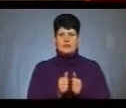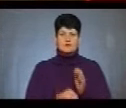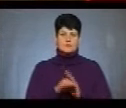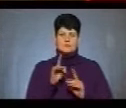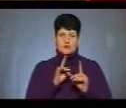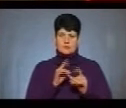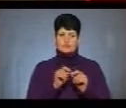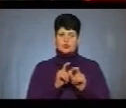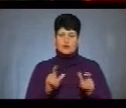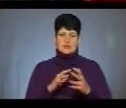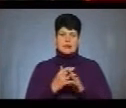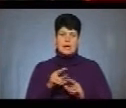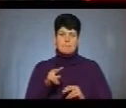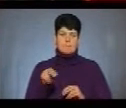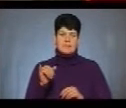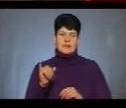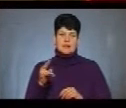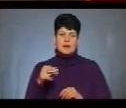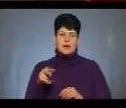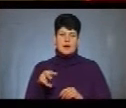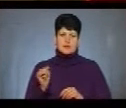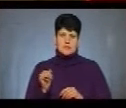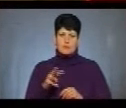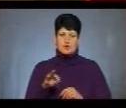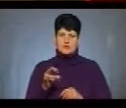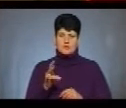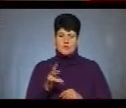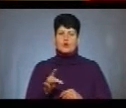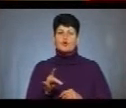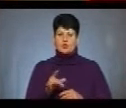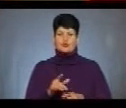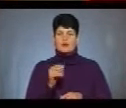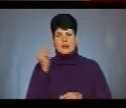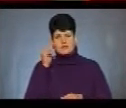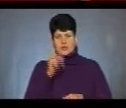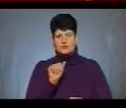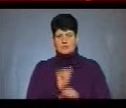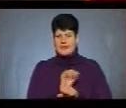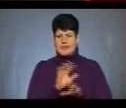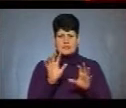школі в селі Підлісне Монастирського району навчання призупинили незаконно. Таке рішення охвалив суд.